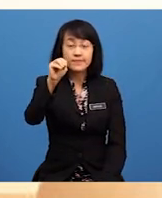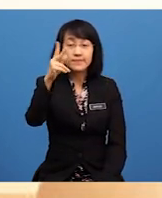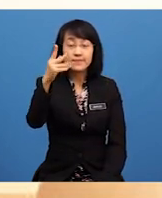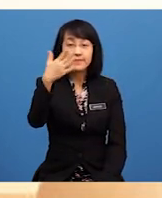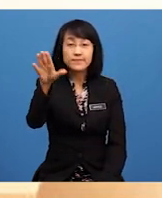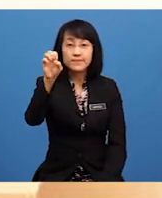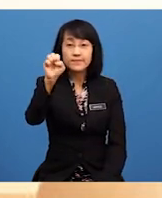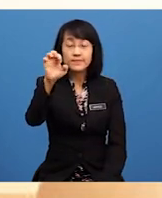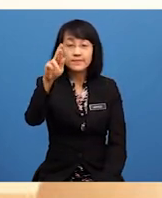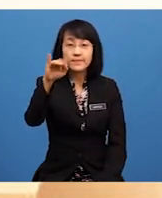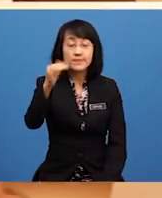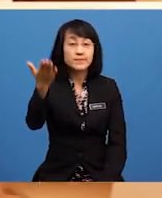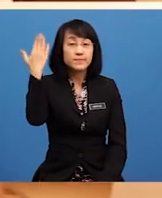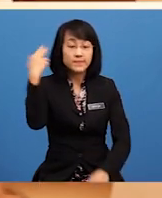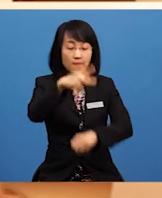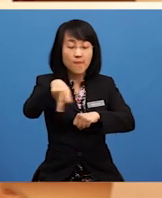Balik Pulau.